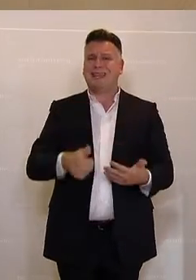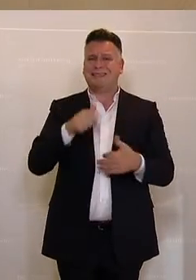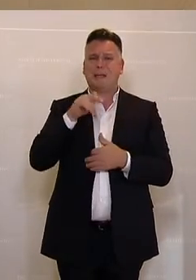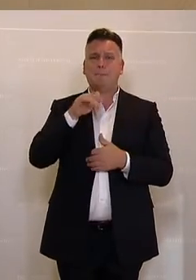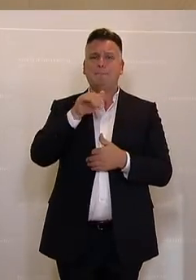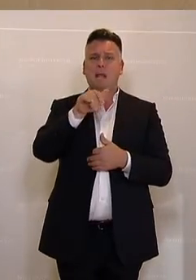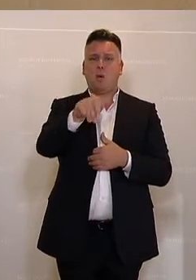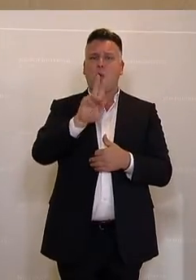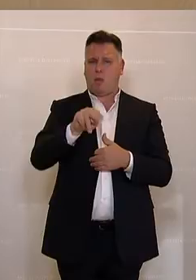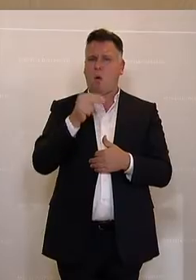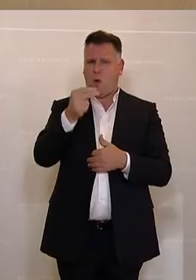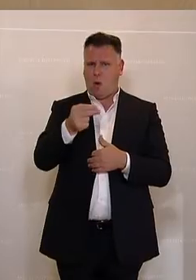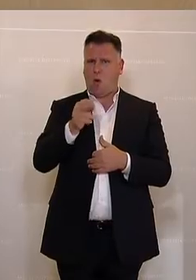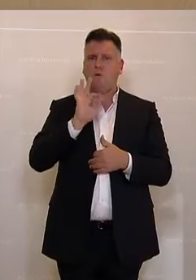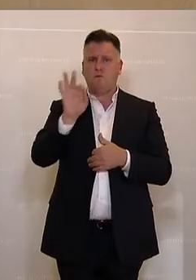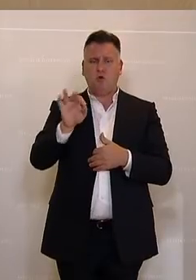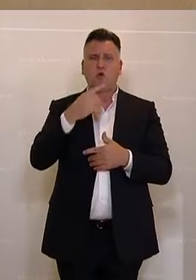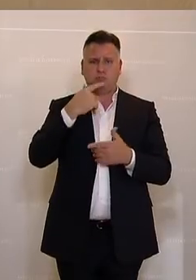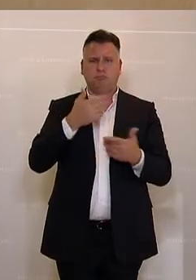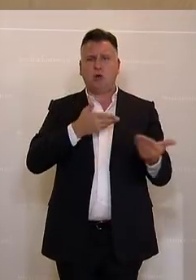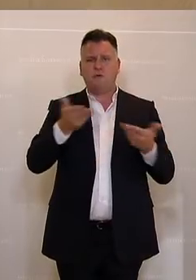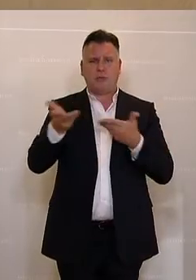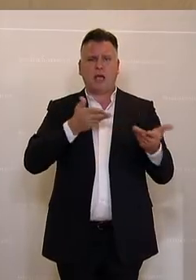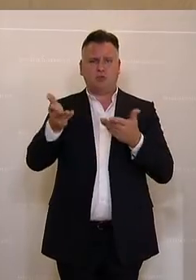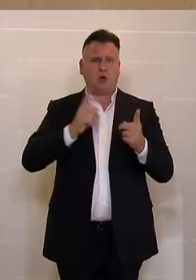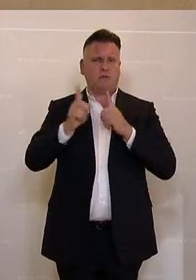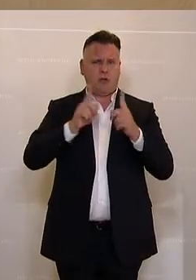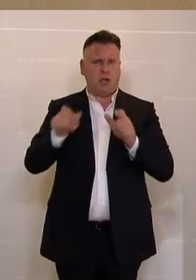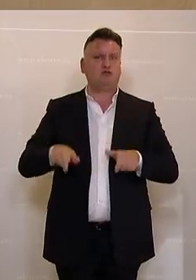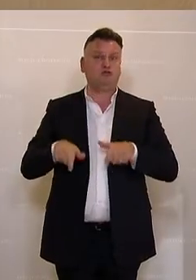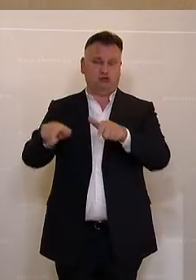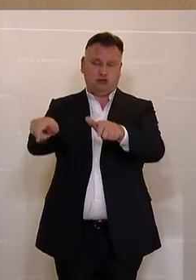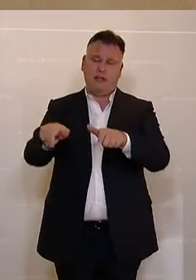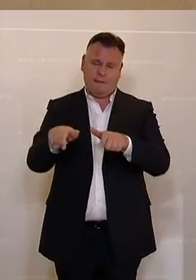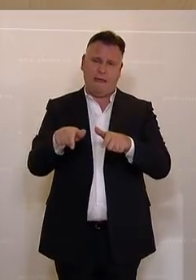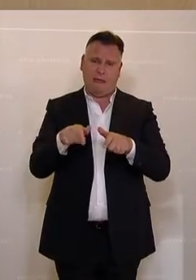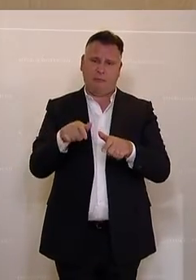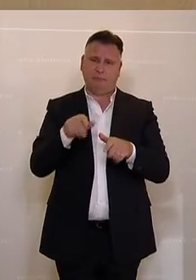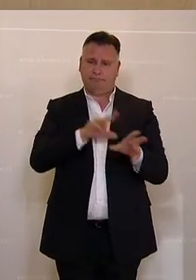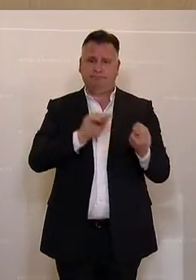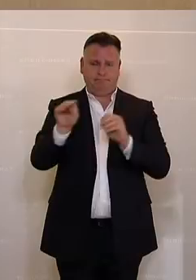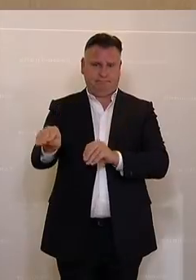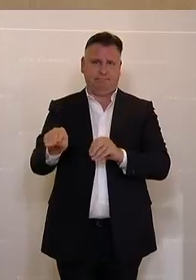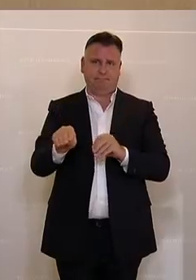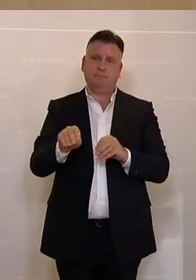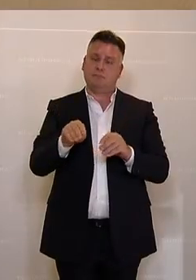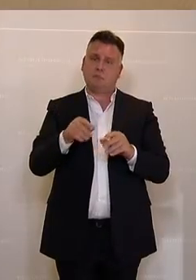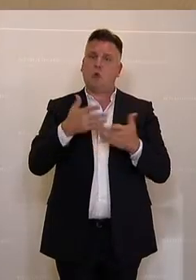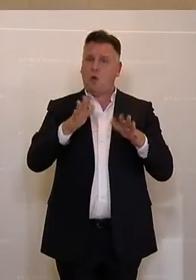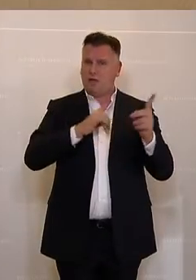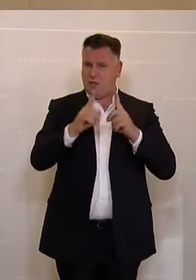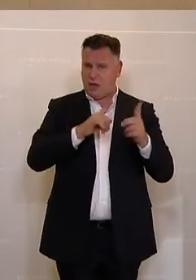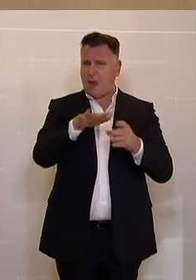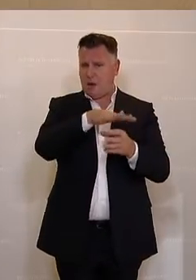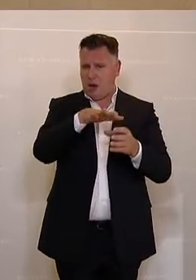auch für den Güterverkehr auf der Schiene im Budget vorgesehen haben. Und das ist der eine Teil, Ausbau des öffentlichen